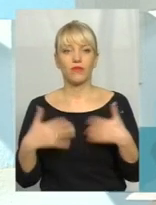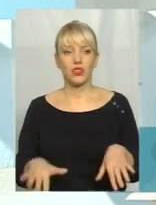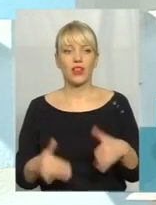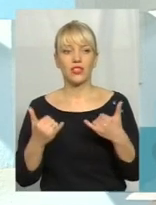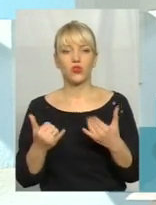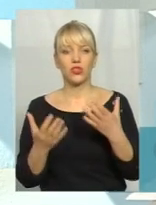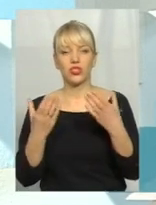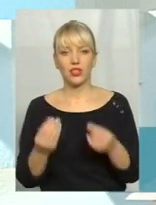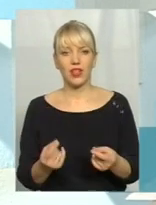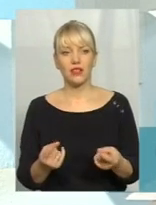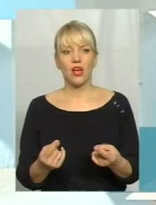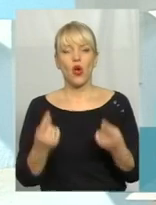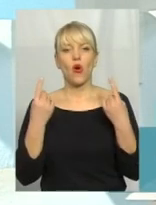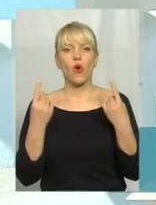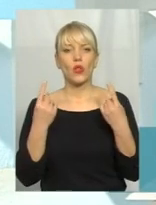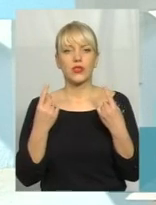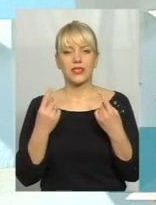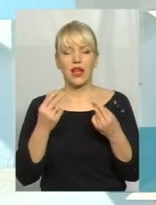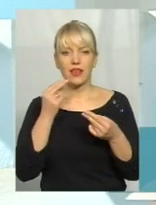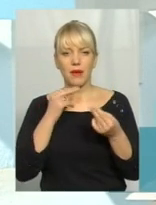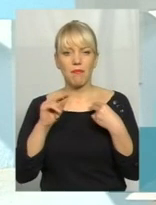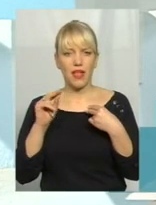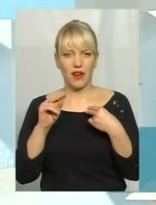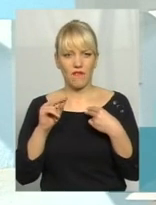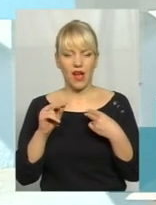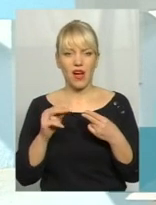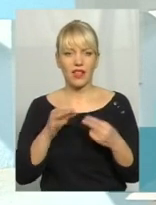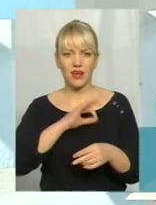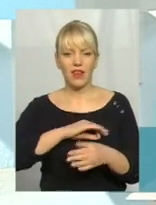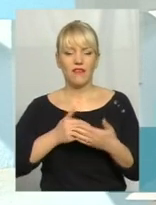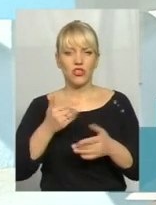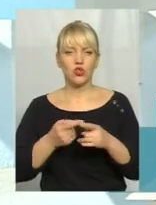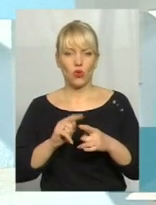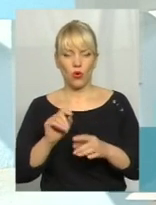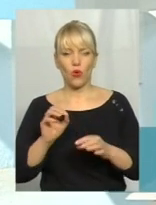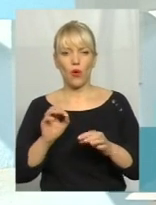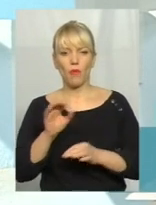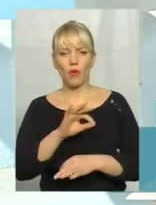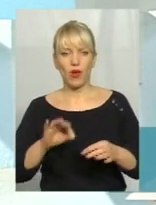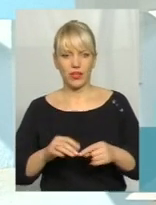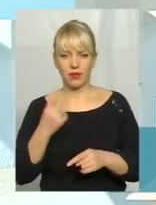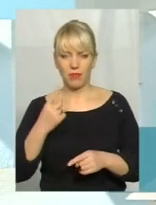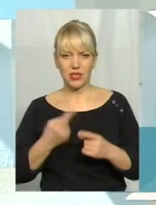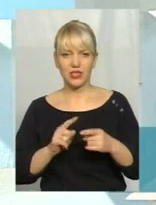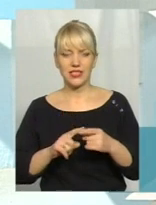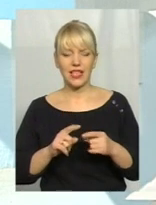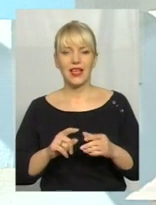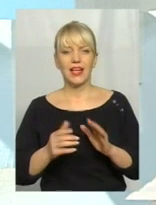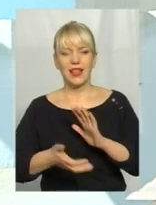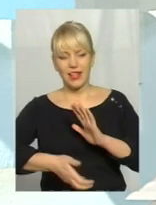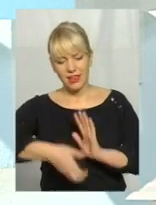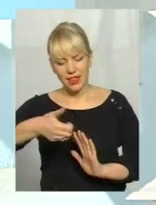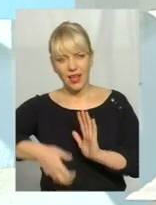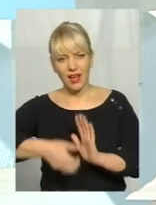сьогоднішній день колосальні переваги від цього проєкту. Найперша перевага від цього проєкту, це є саме дегазація полігону, коли